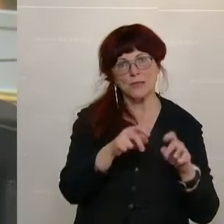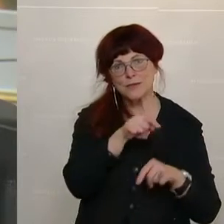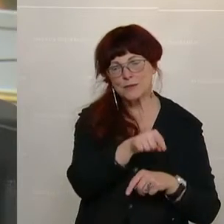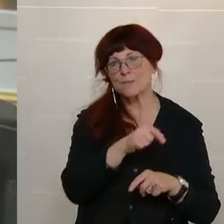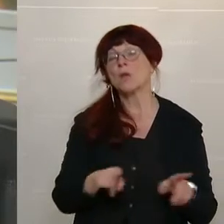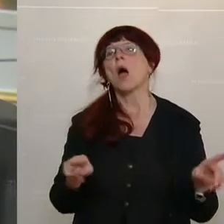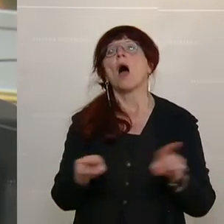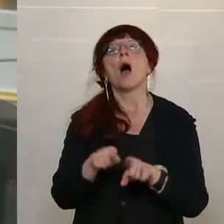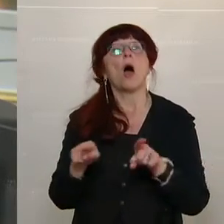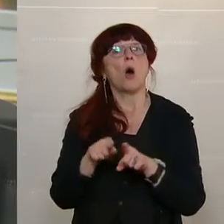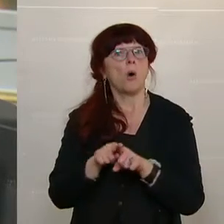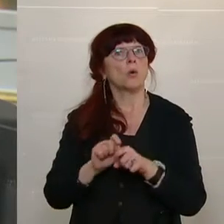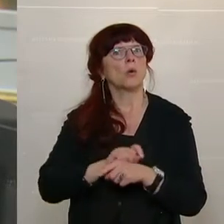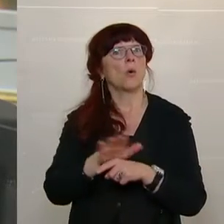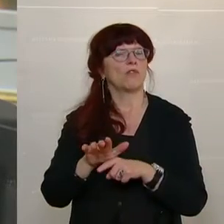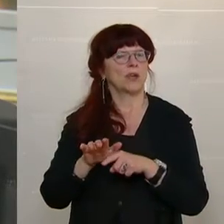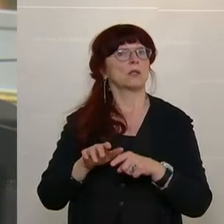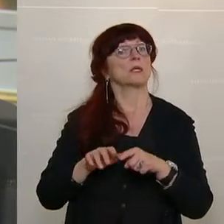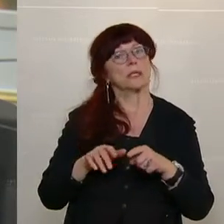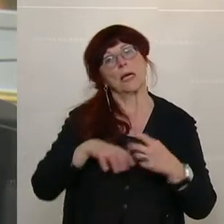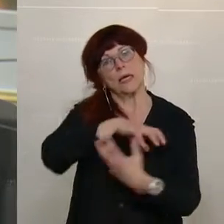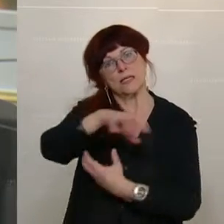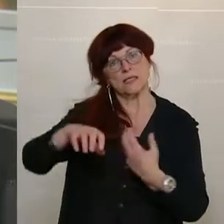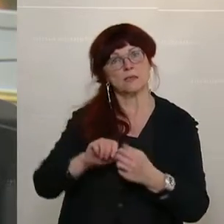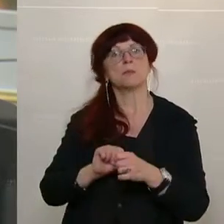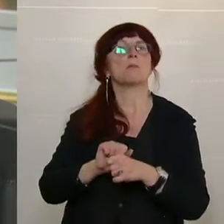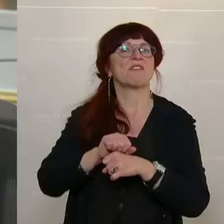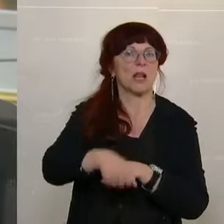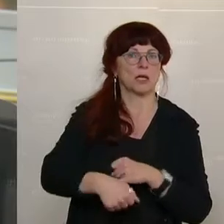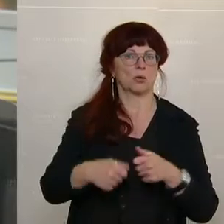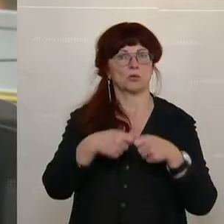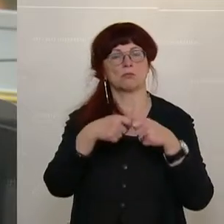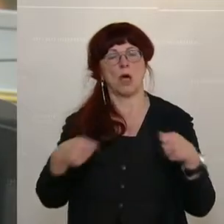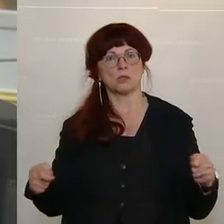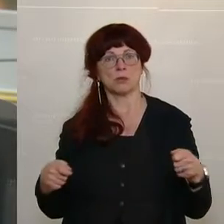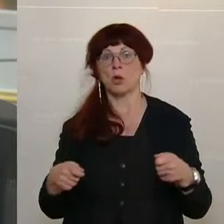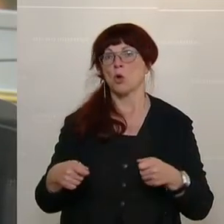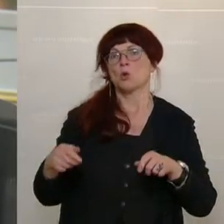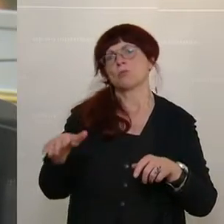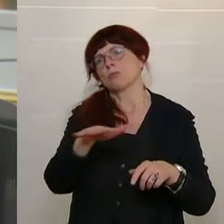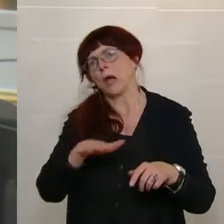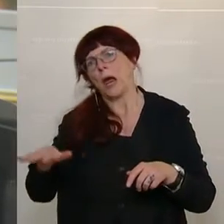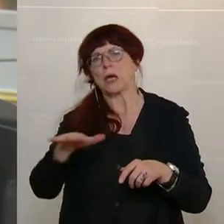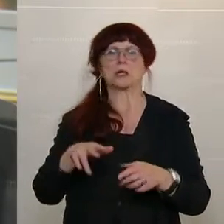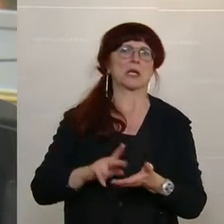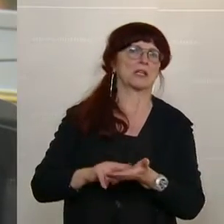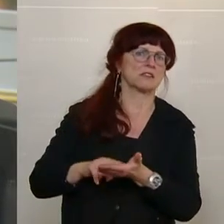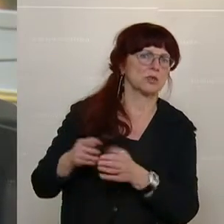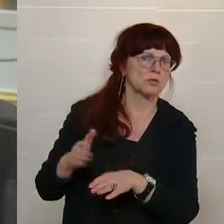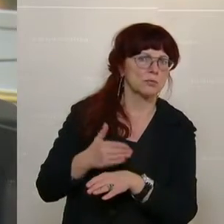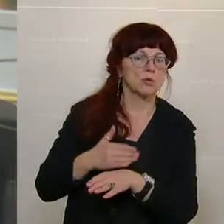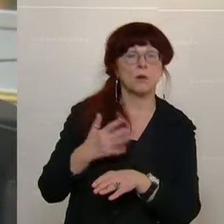-Krisenbewältigungsmaßnahmen und Covid-Aspekte im weiteren Sinn, etwa im Bereich der Digitalisierung. Prüfungen zur